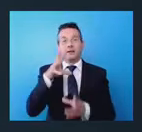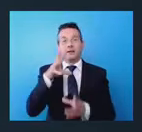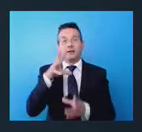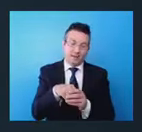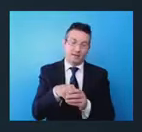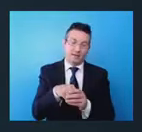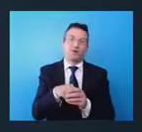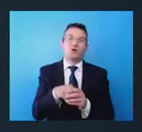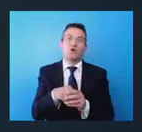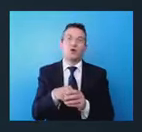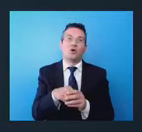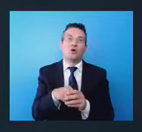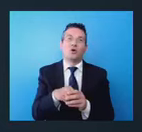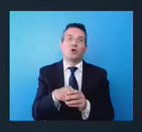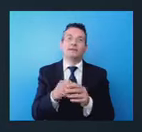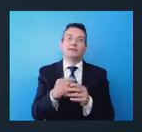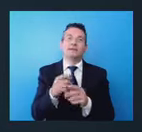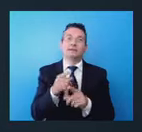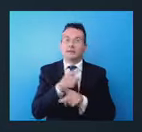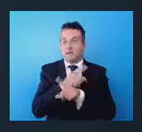molte delle cose che sono state dette,